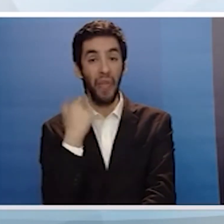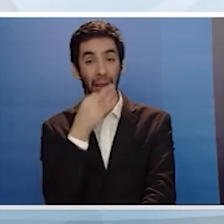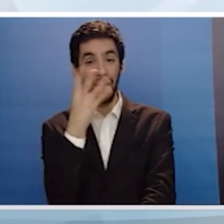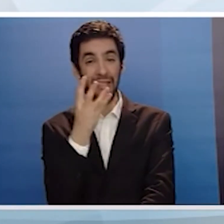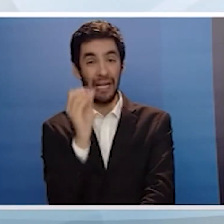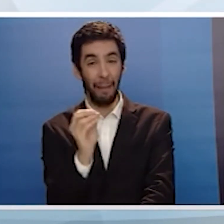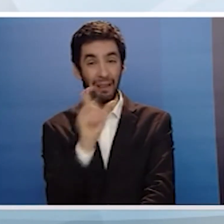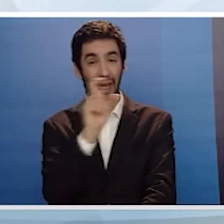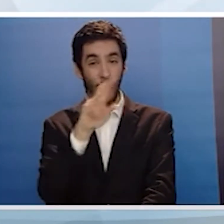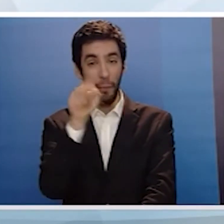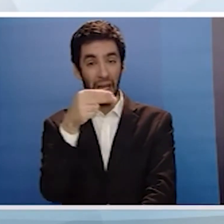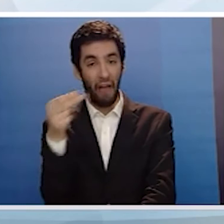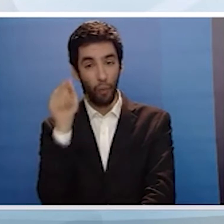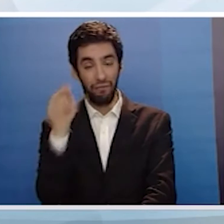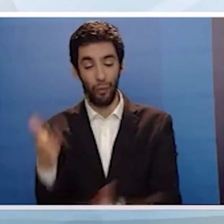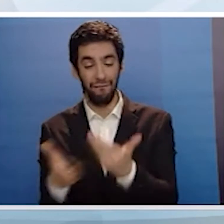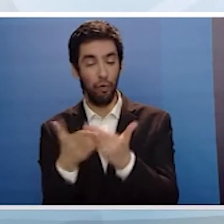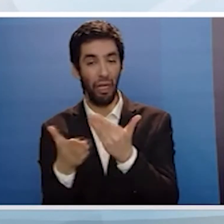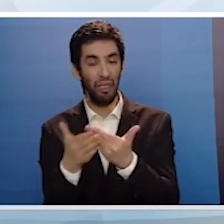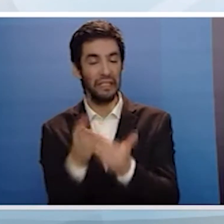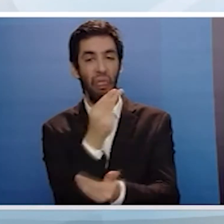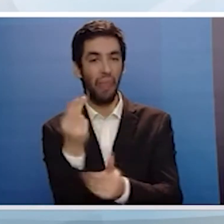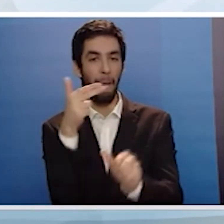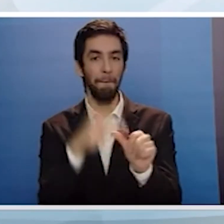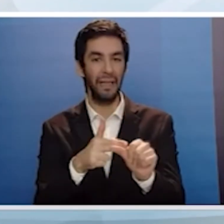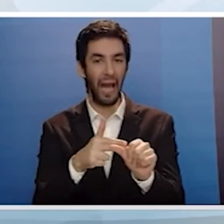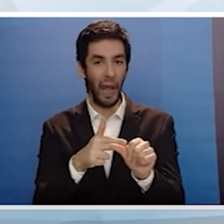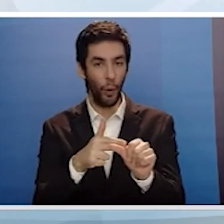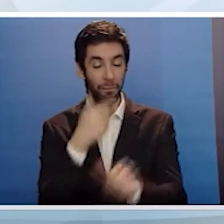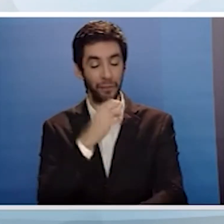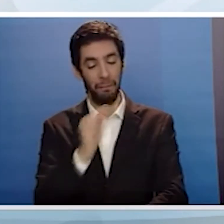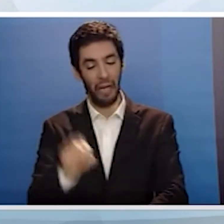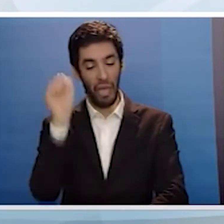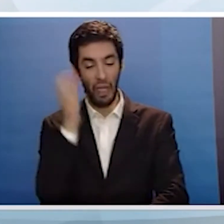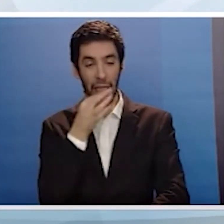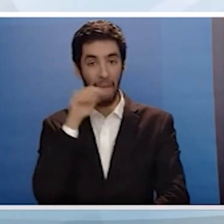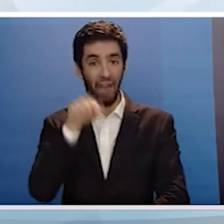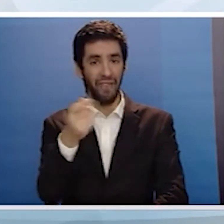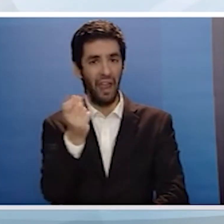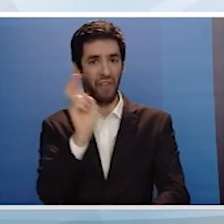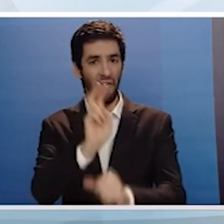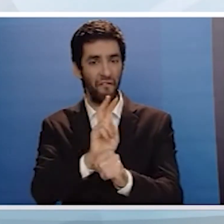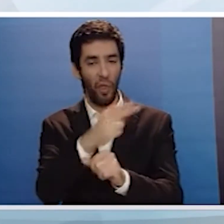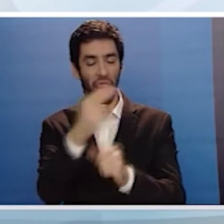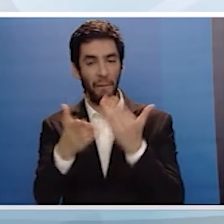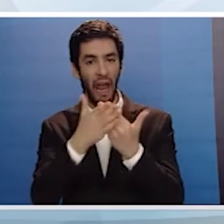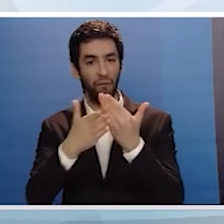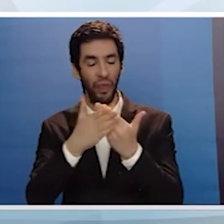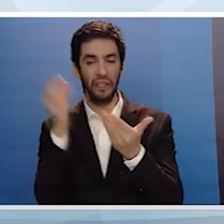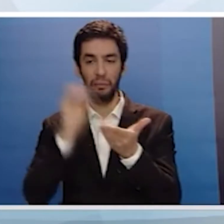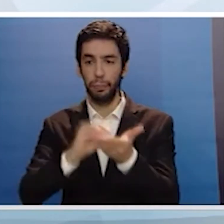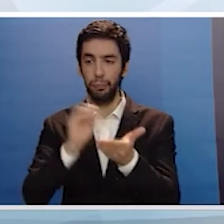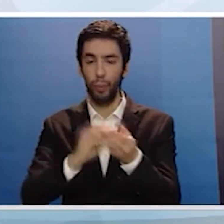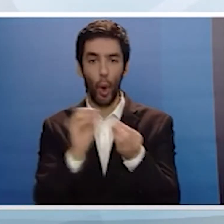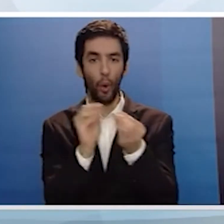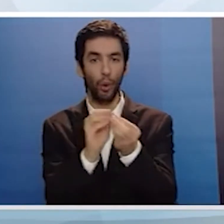κοινωνικές παροχές και βοήθεια προς δυσπραγούντες συνανθρώπους μας όπως είχε προτείνει η ΕΔΕΚ που ήταν τότε η κοινωνική σας ευαισθησία